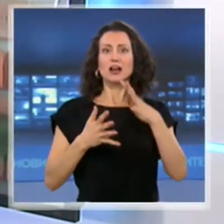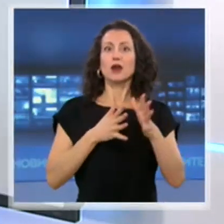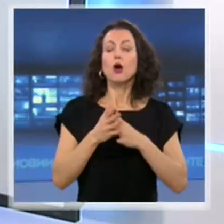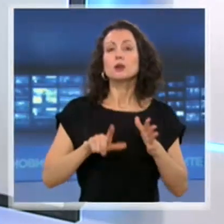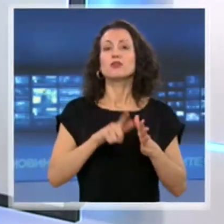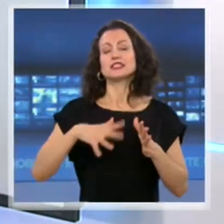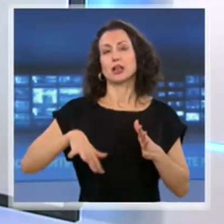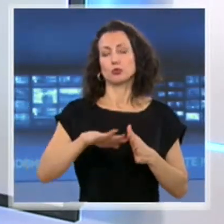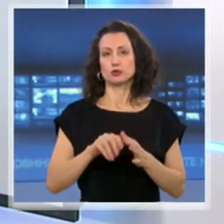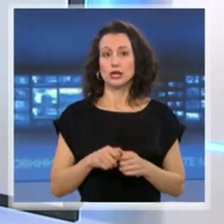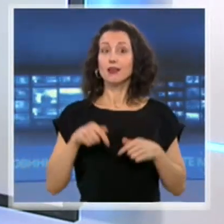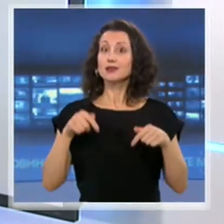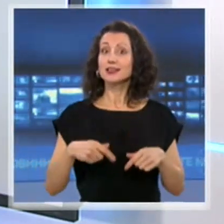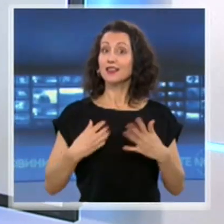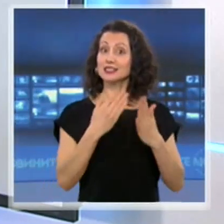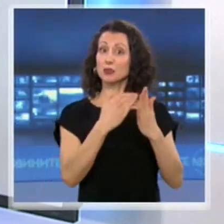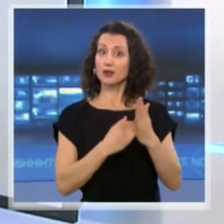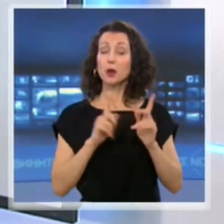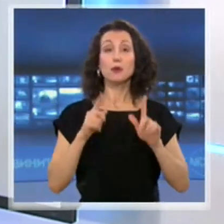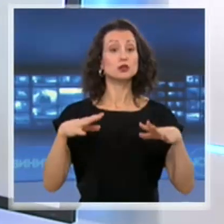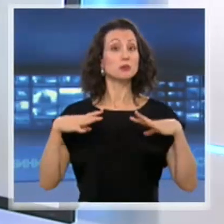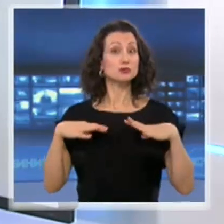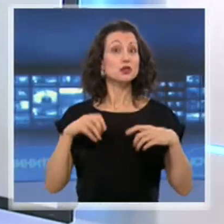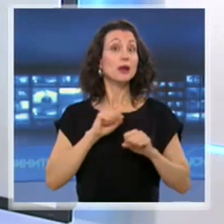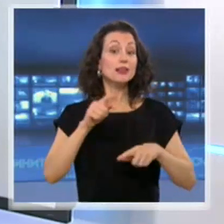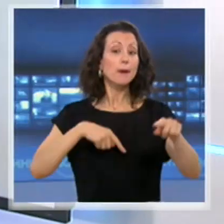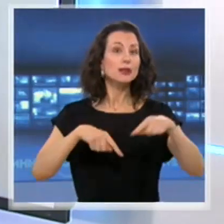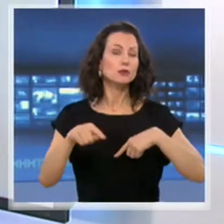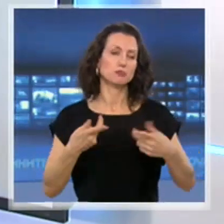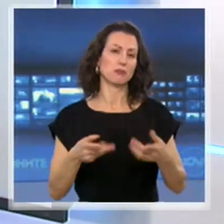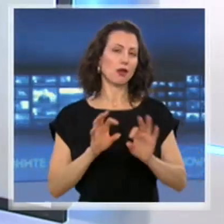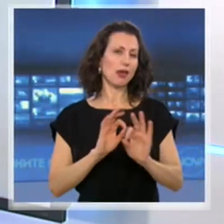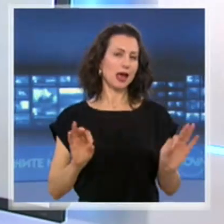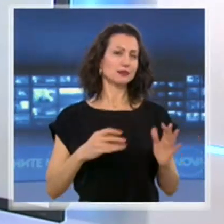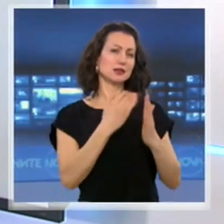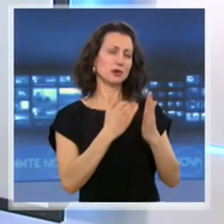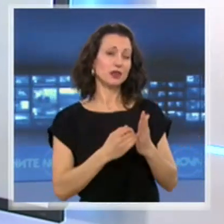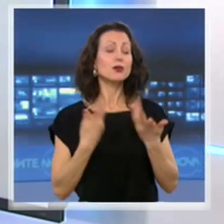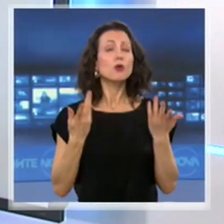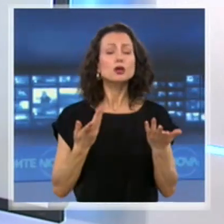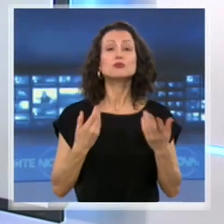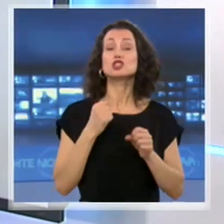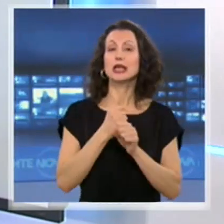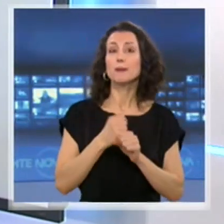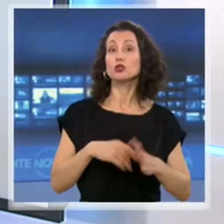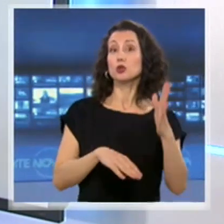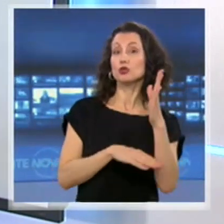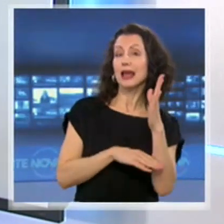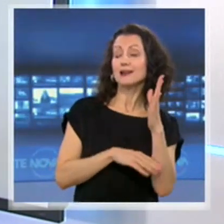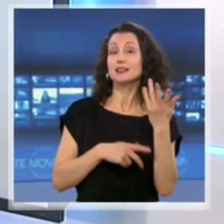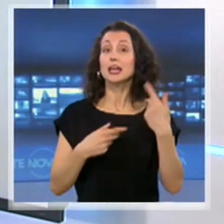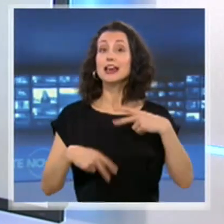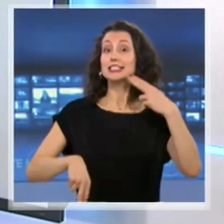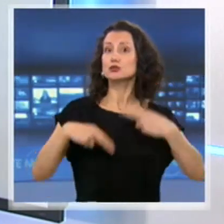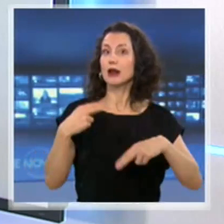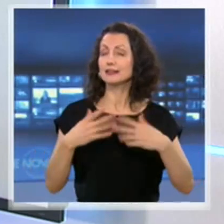какви правила ще можем да пътуваме да почиваме. Ясни са тези правила, по които ще работят заведенията, хотелите и местата за настаняване. Трябва